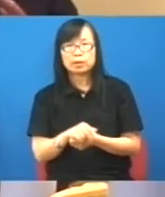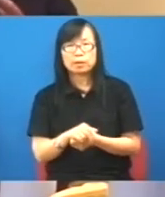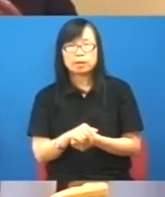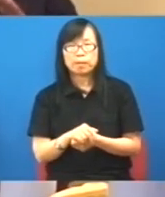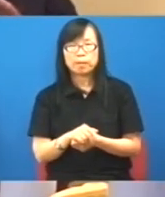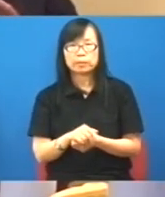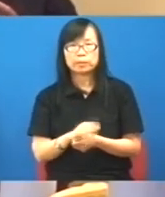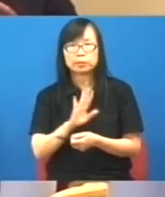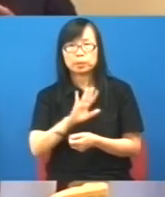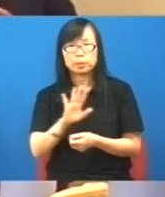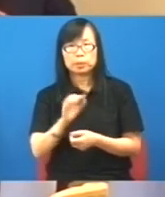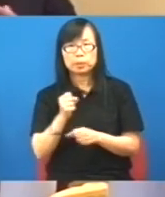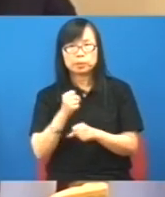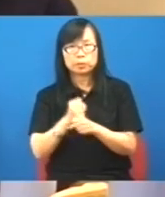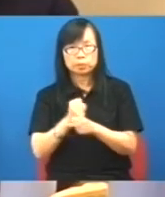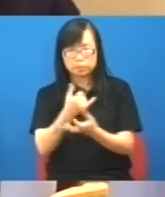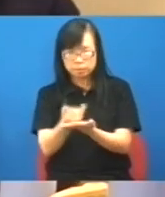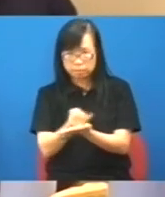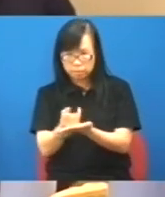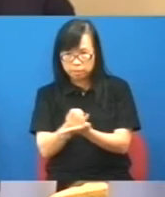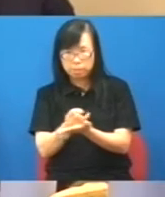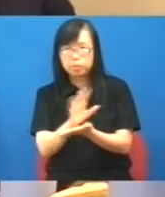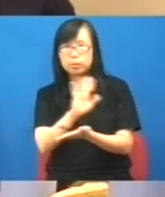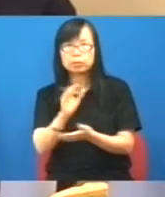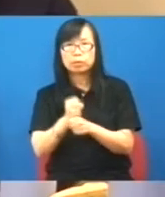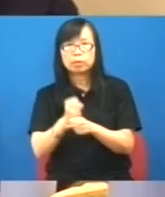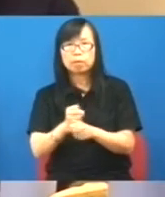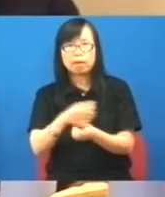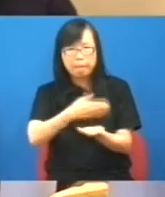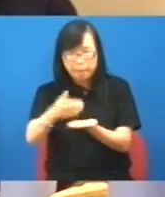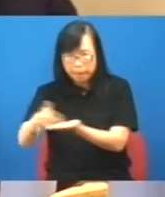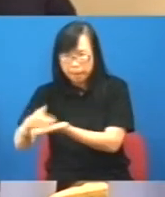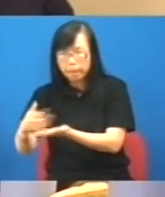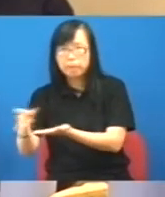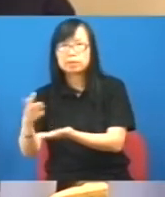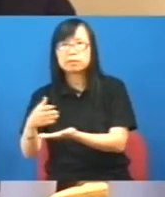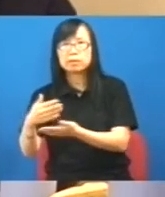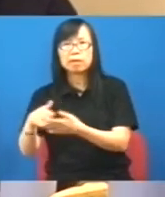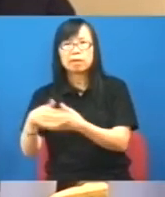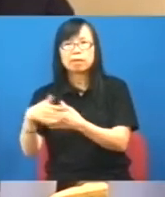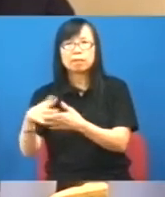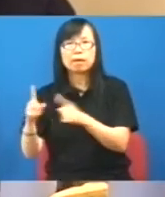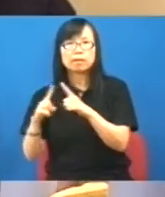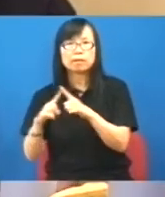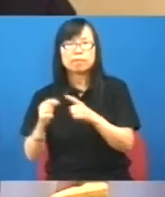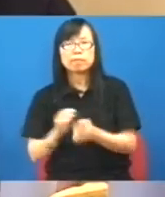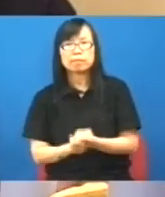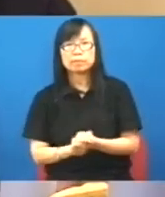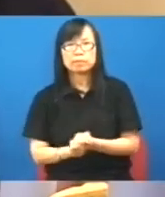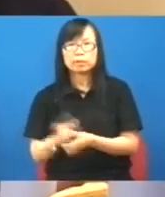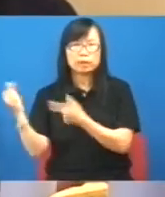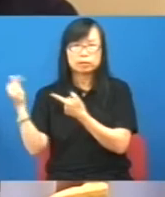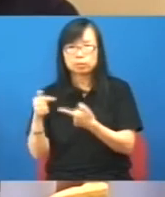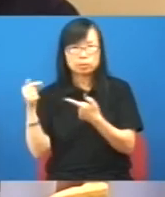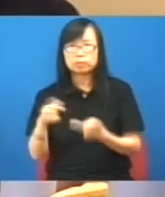如果你不做一個審查你這樣派第一派給一些無謂人第二不可以繼續下去你